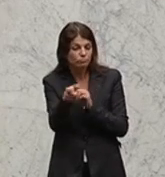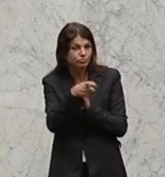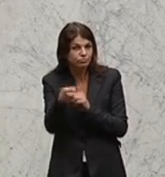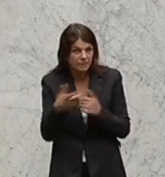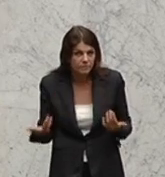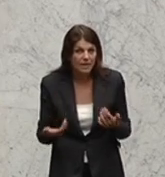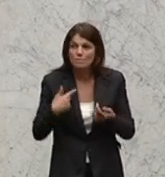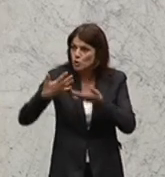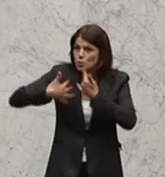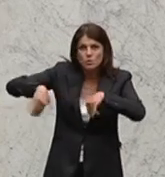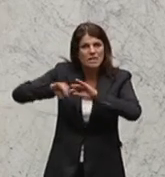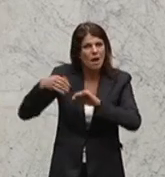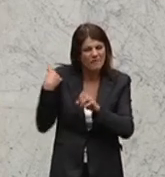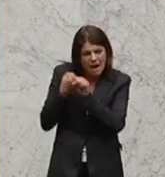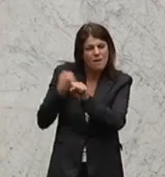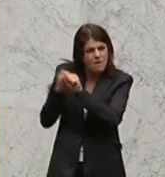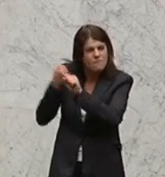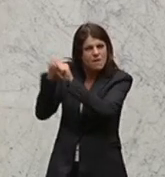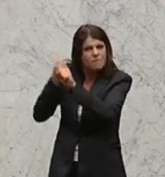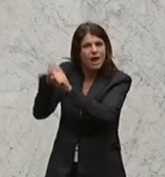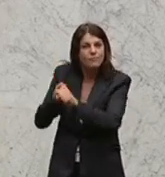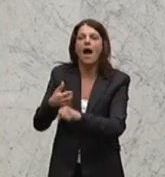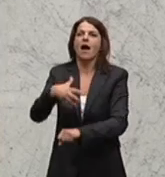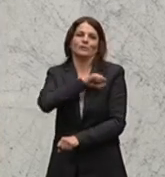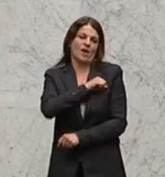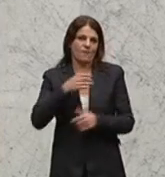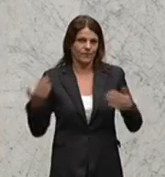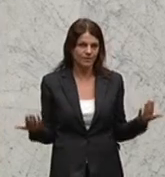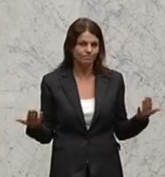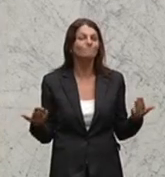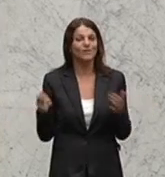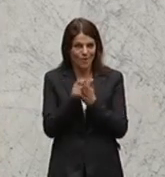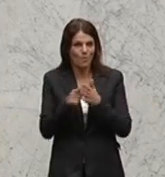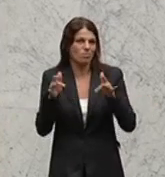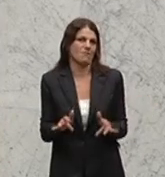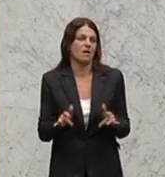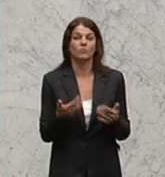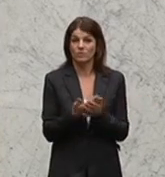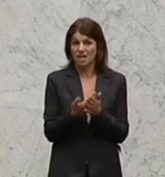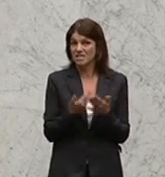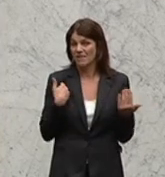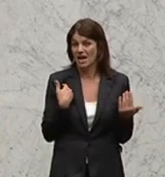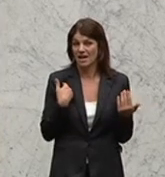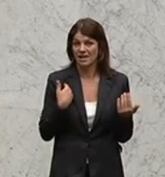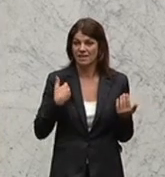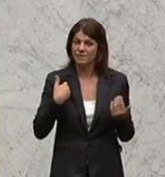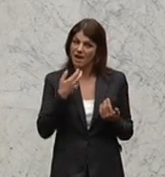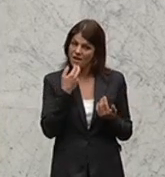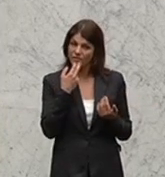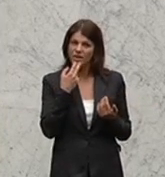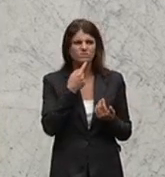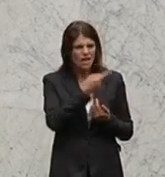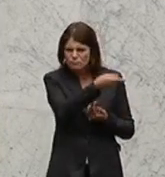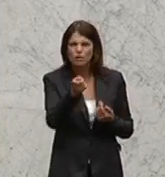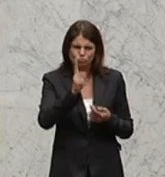gemeinsam zusammengewirkt und haben das erreicht. Also hier möchte ich wirklich an die Courage